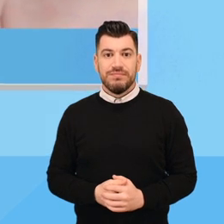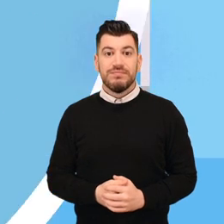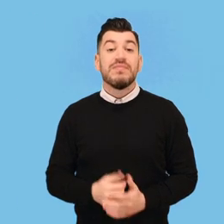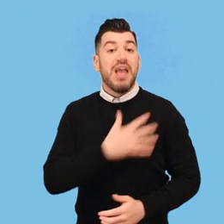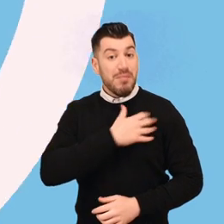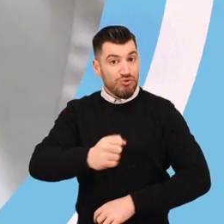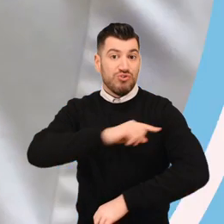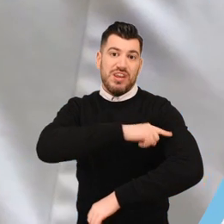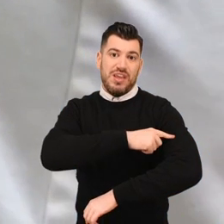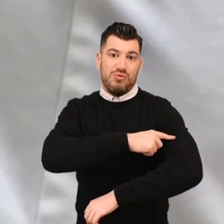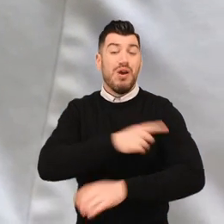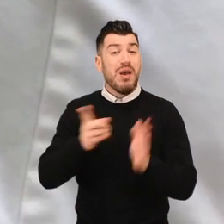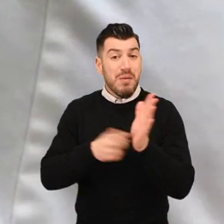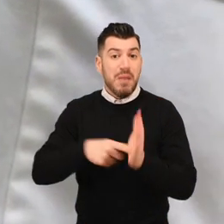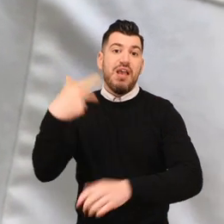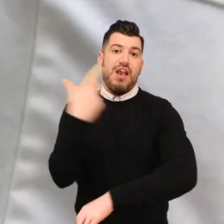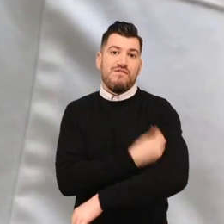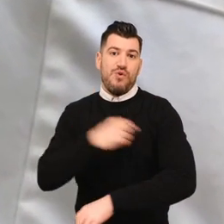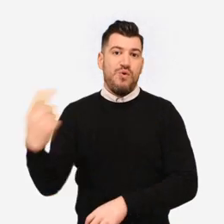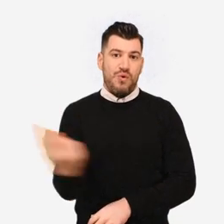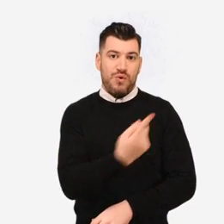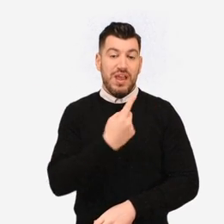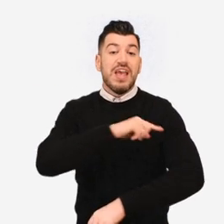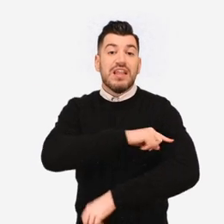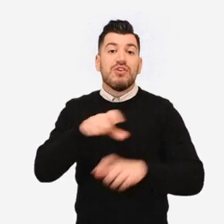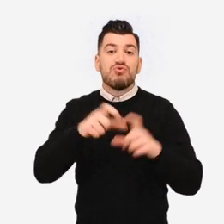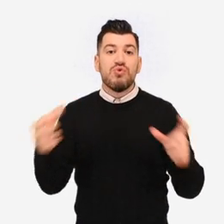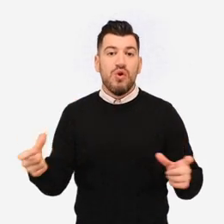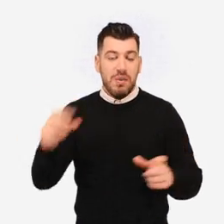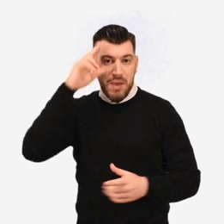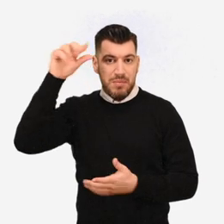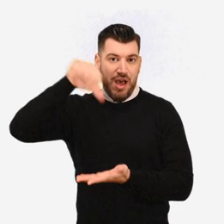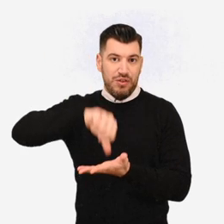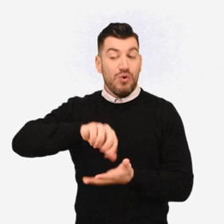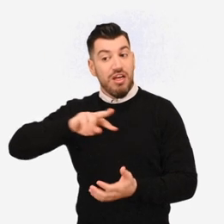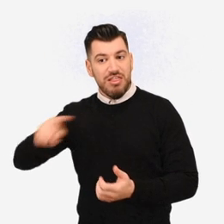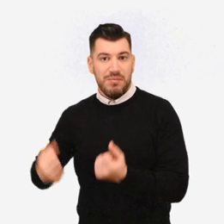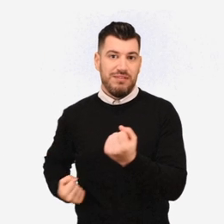Εμπιστευθείτε μας και εμβολιαστείτε με την Ιατρική Σχολή Αθηνών δίπλα σας.